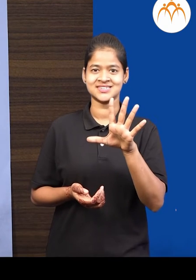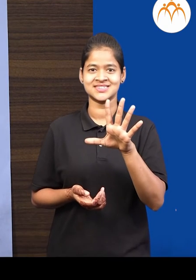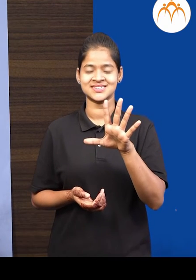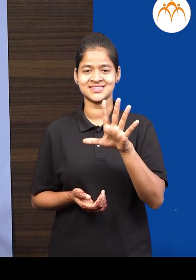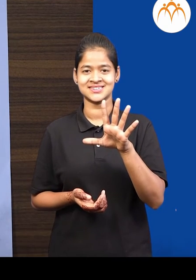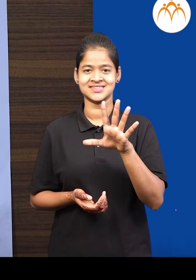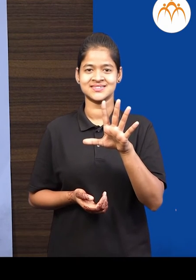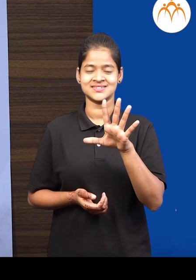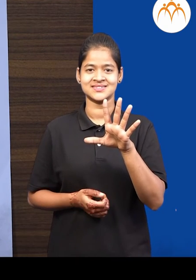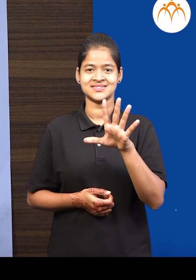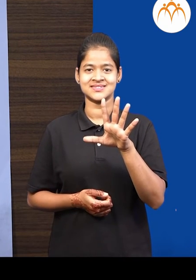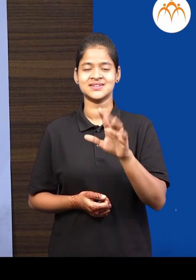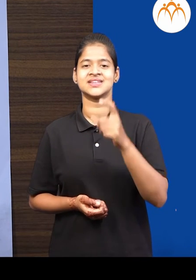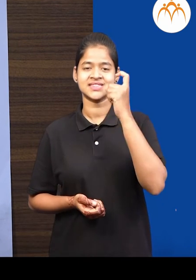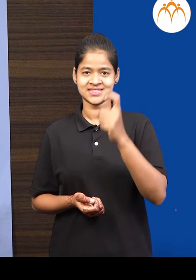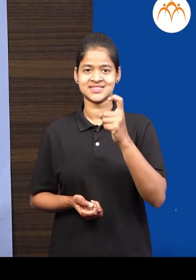पात,